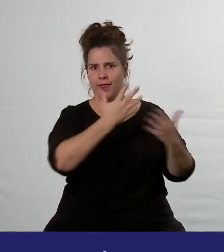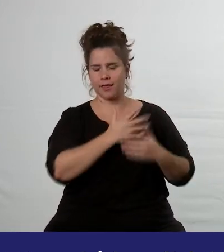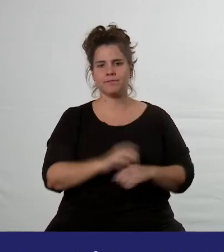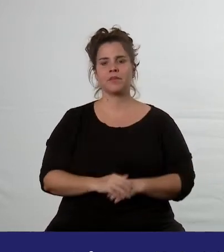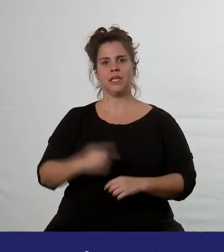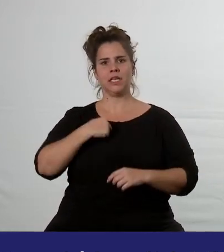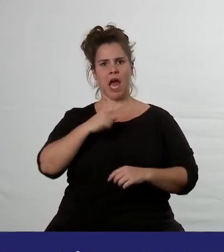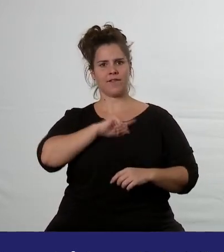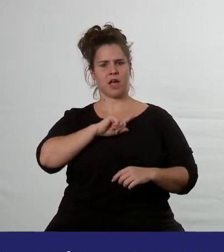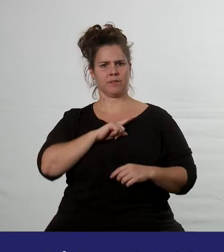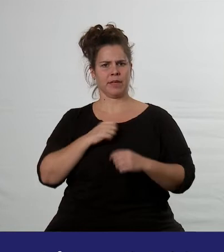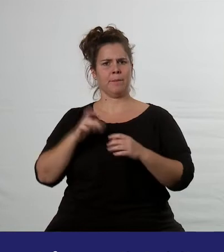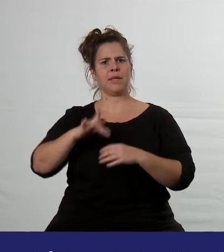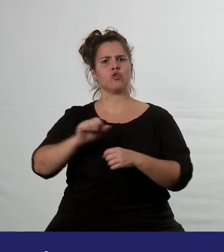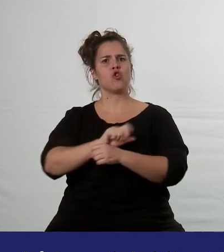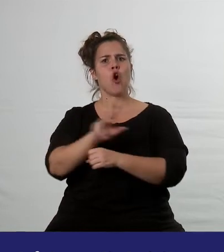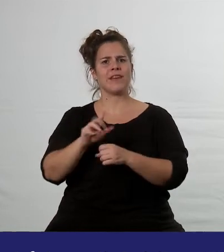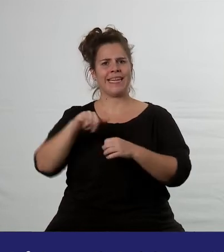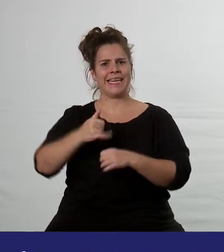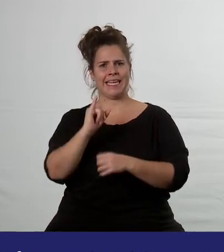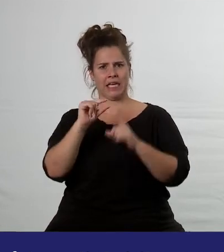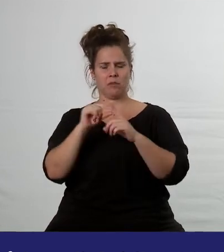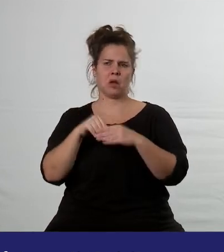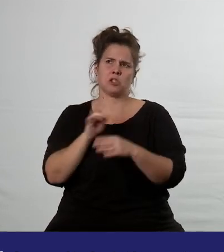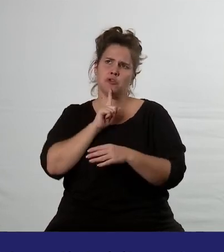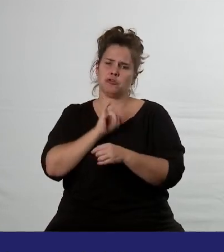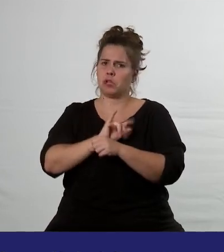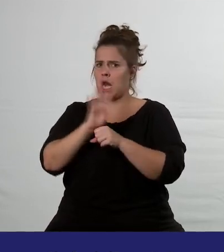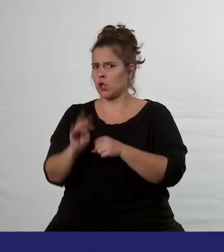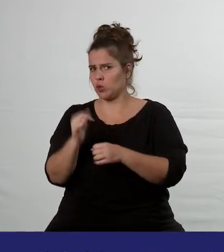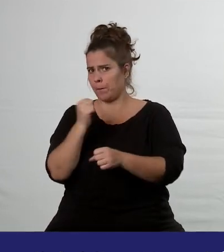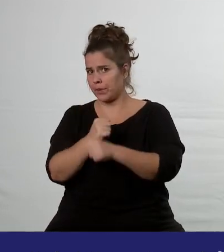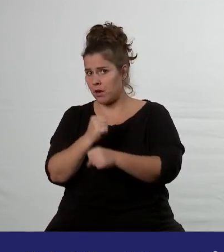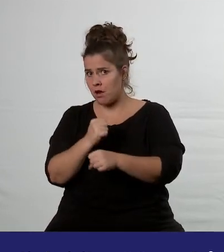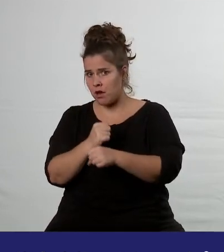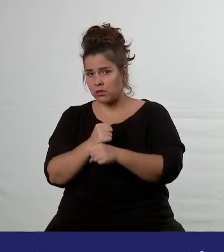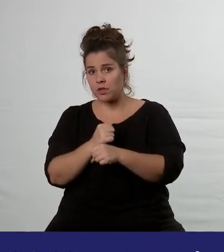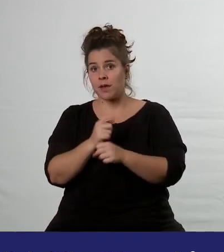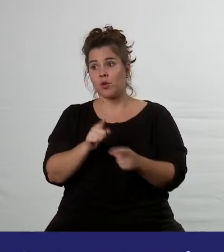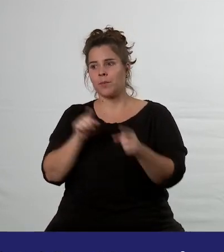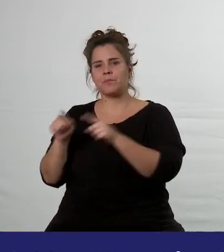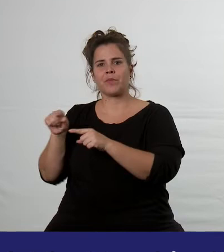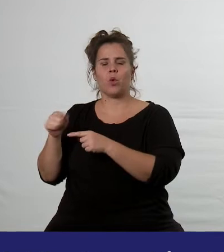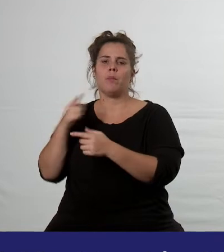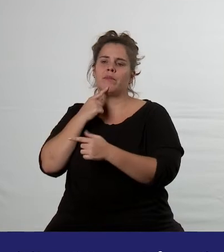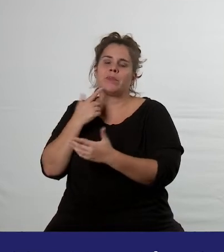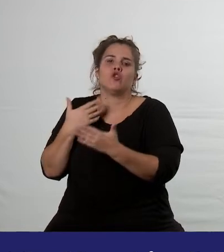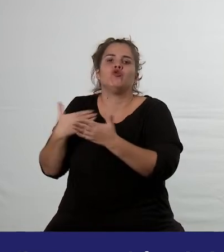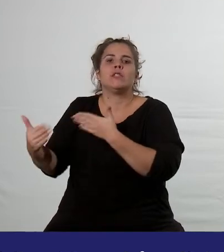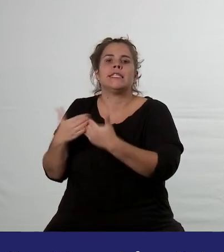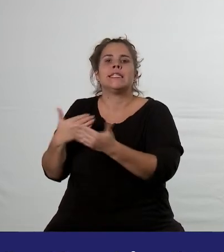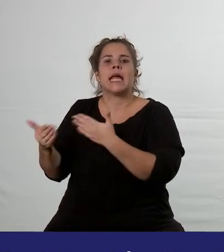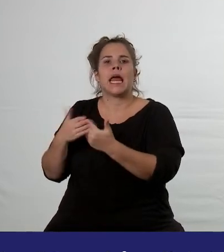jsem na covidovém JIPu během první vlny sloužila jen asi 14 dní, a jinak jsem se zaučovala na tzv. čistých odděleních.